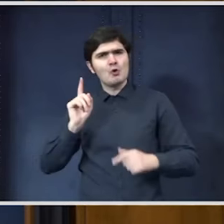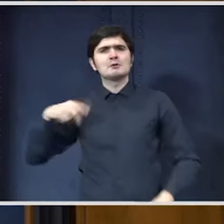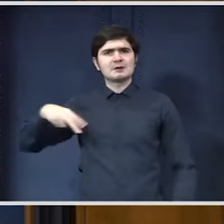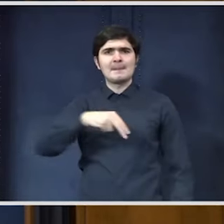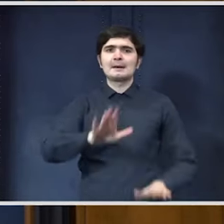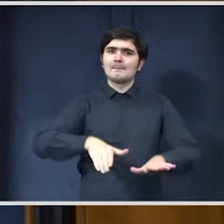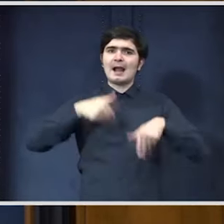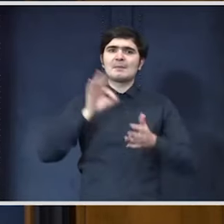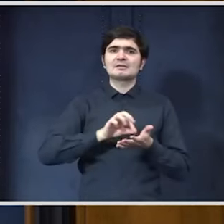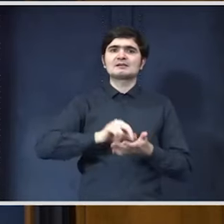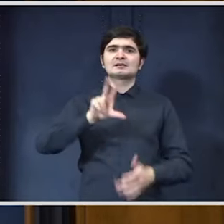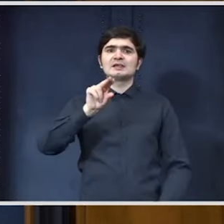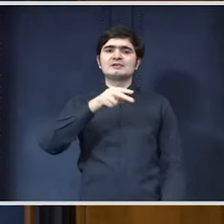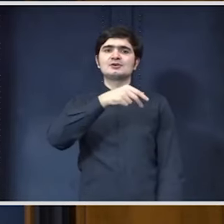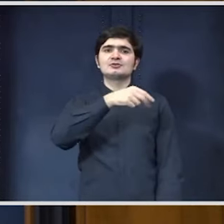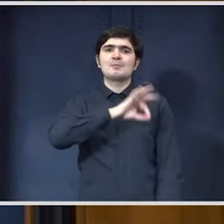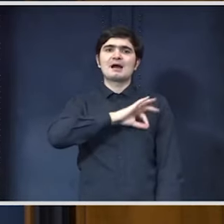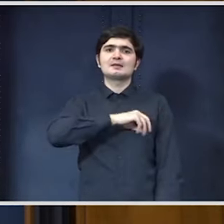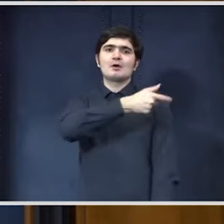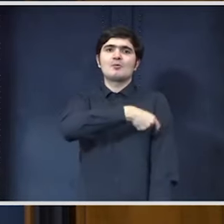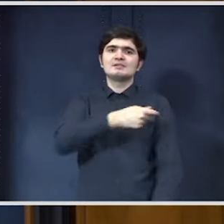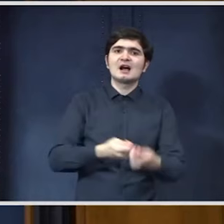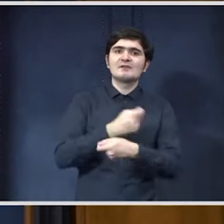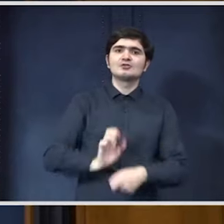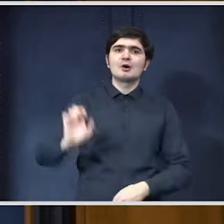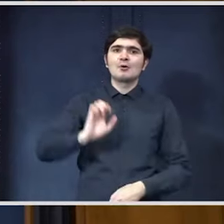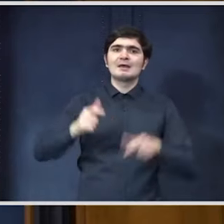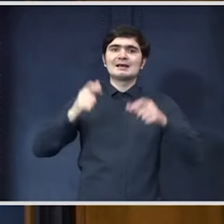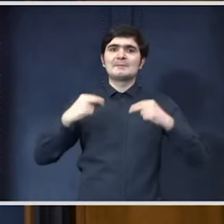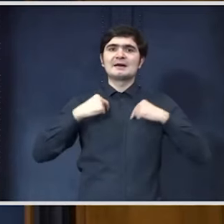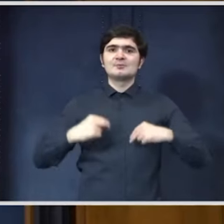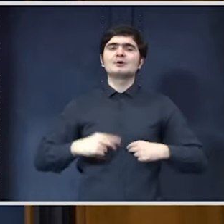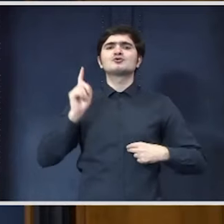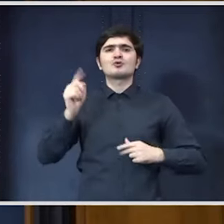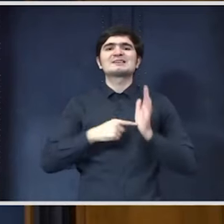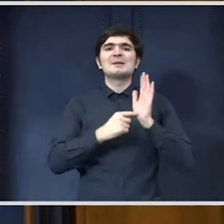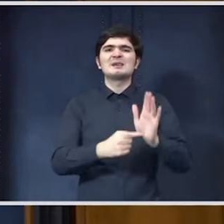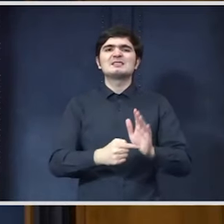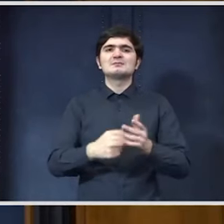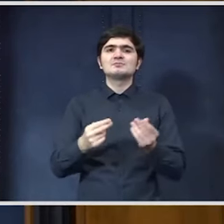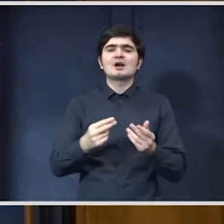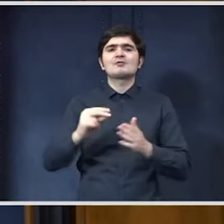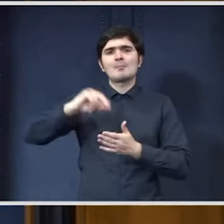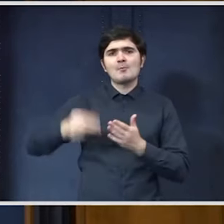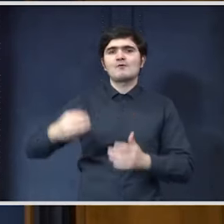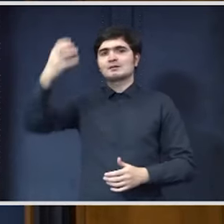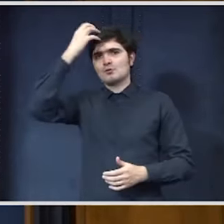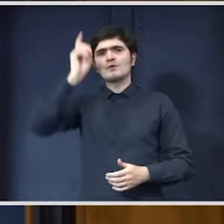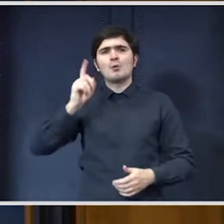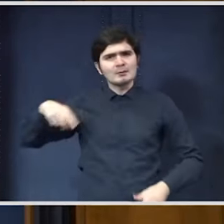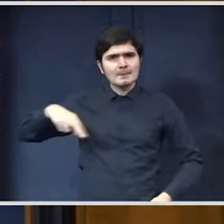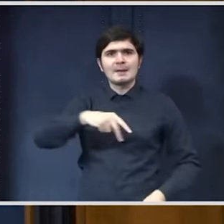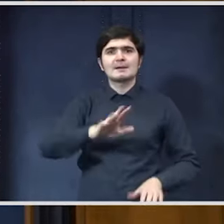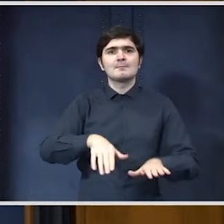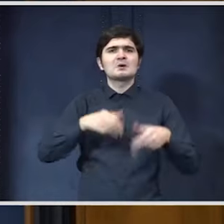30 martie la Comisia de Afaceri Europeane a Camerei Deputaților pentru a prezenta ceea ce am aprobat în Guvern. Voi merge în